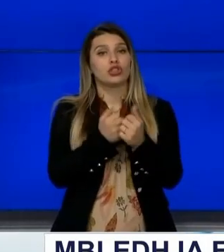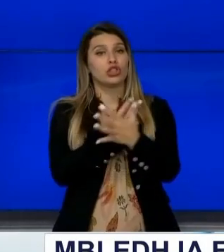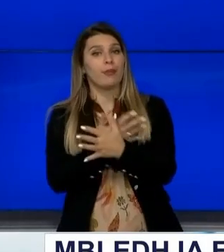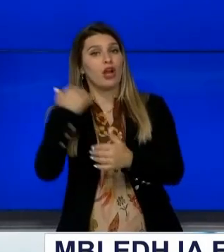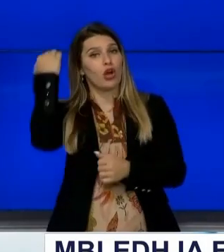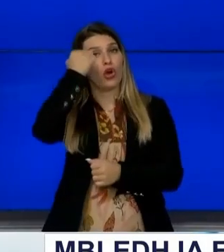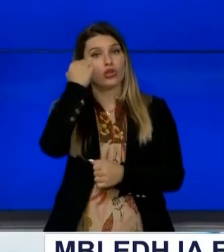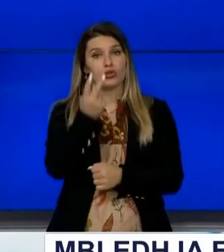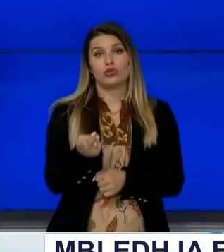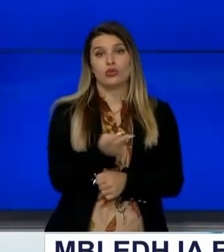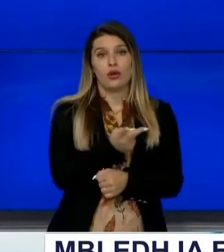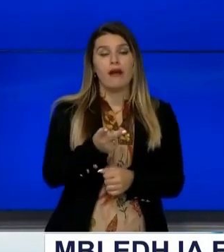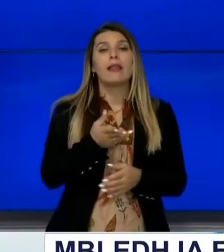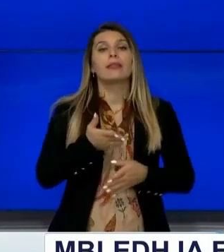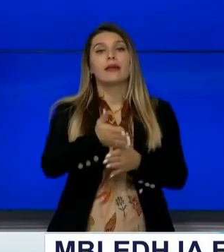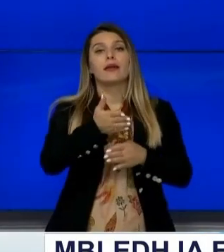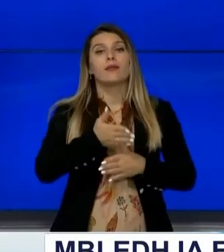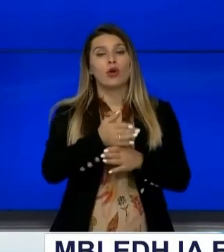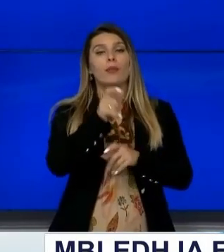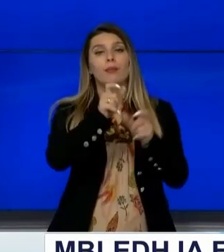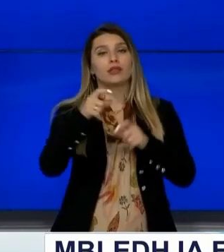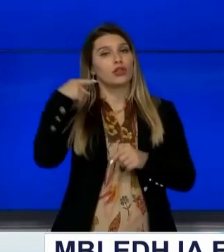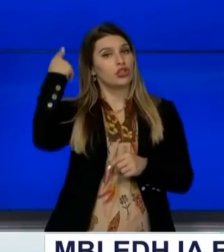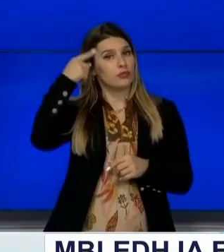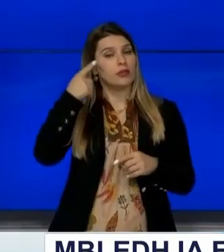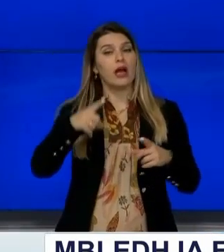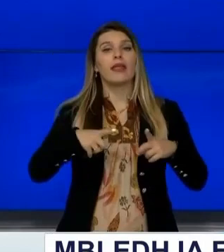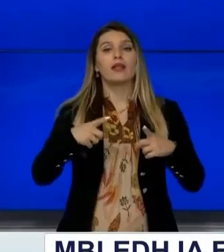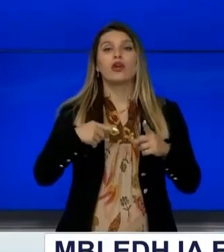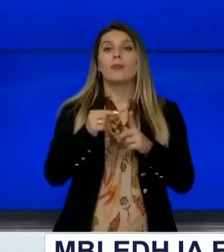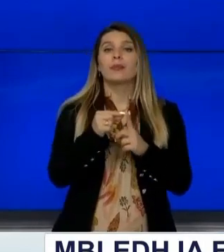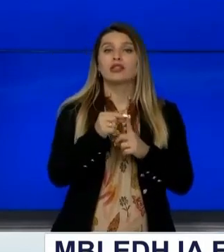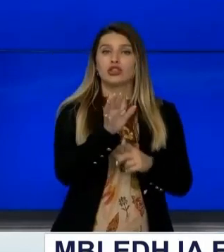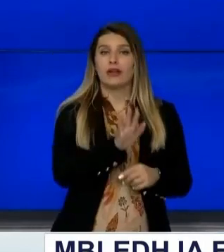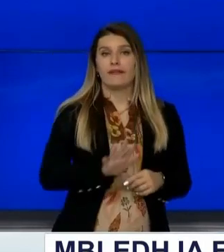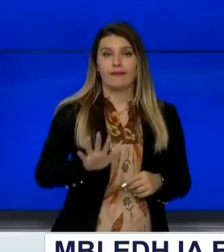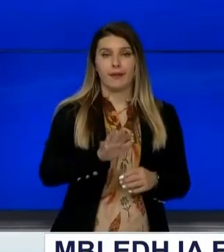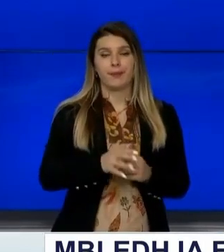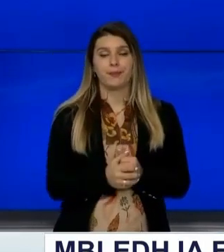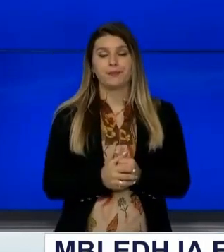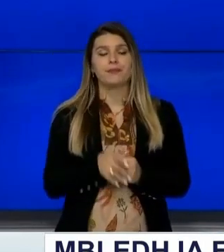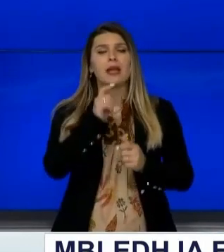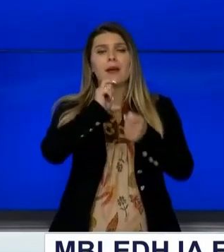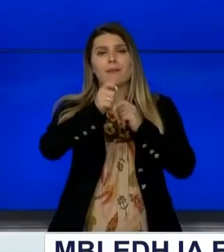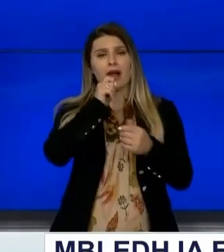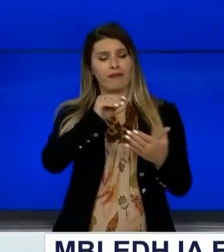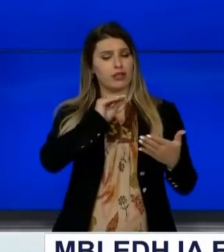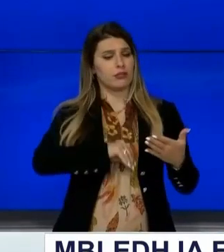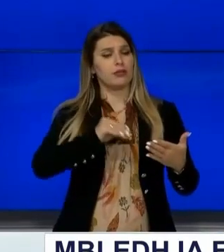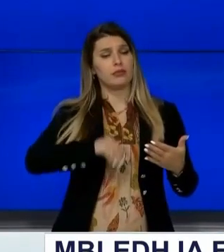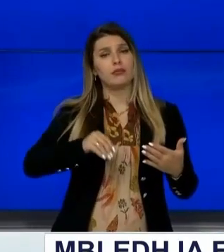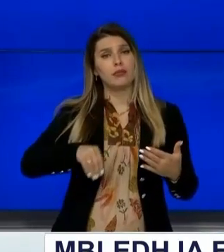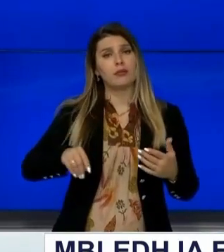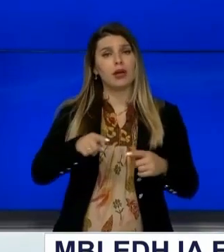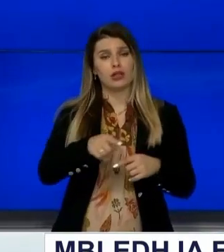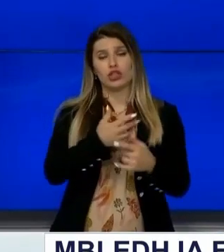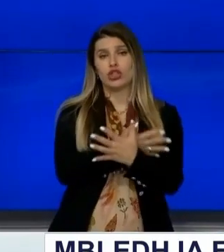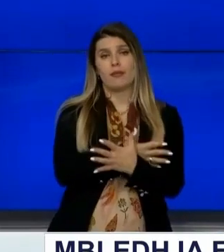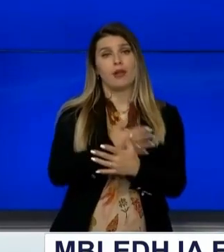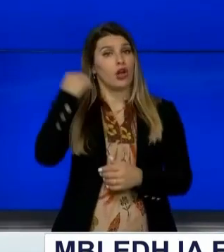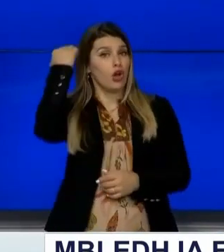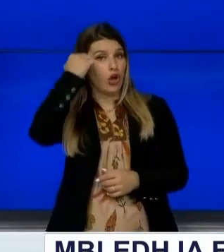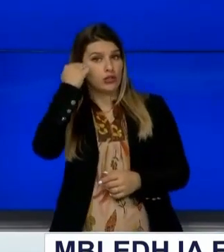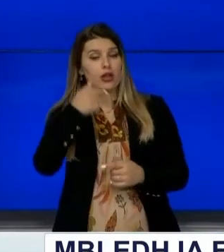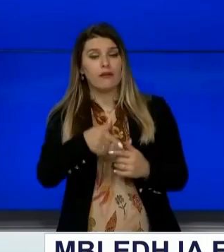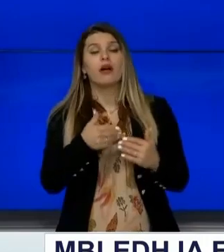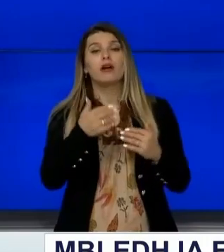Shqipris për mbështetje të Shqiptarve në Luginën e Preshevës Në nënshkrimi marveshjeve të aprovuara në qeveri mes Kosovës dhe Shqipris,